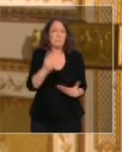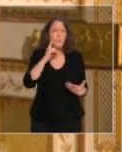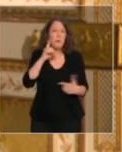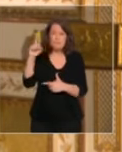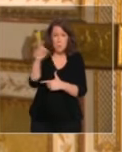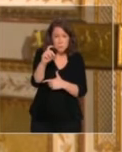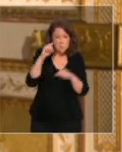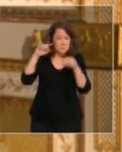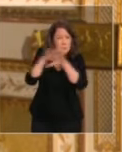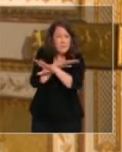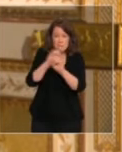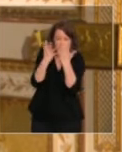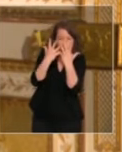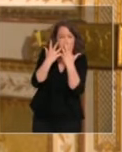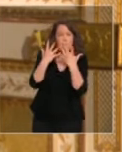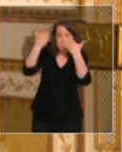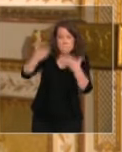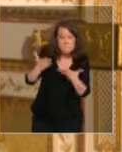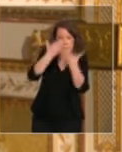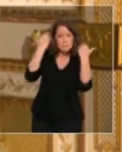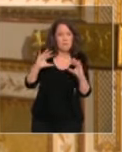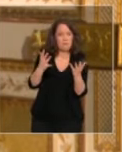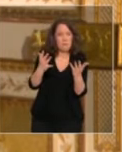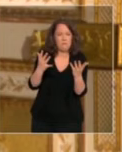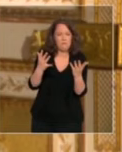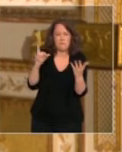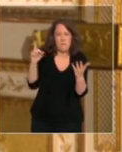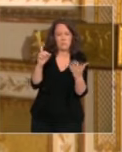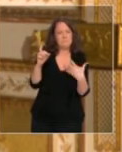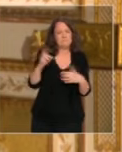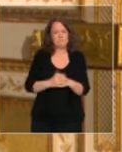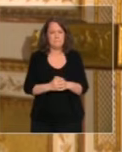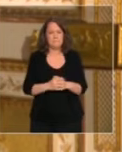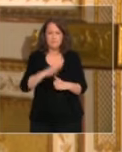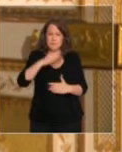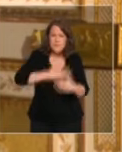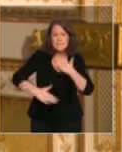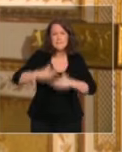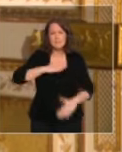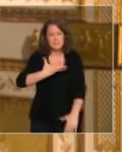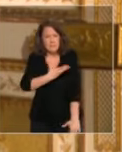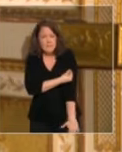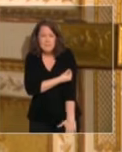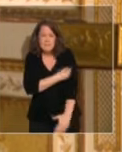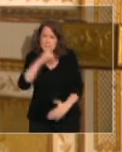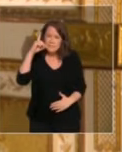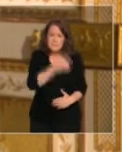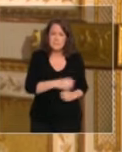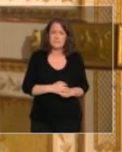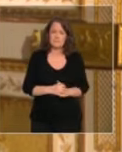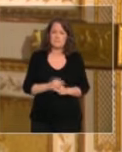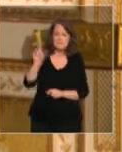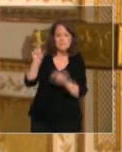invisible, imprévisible. La fatigue et la lassitude pour certains, le deuil